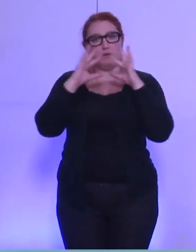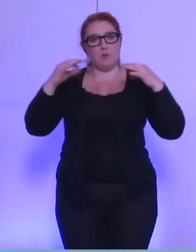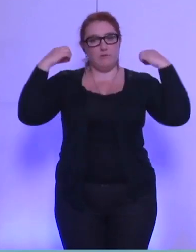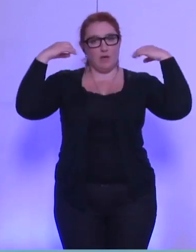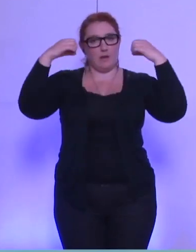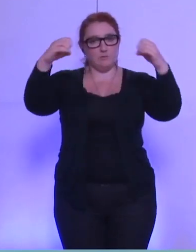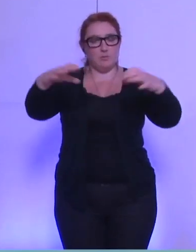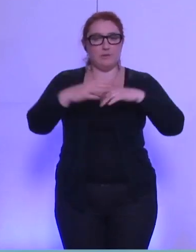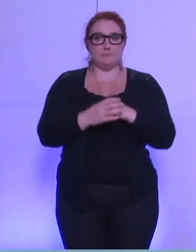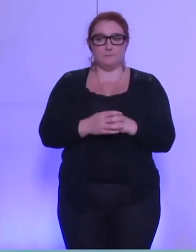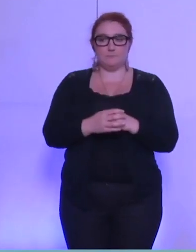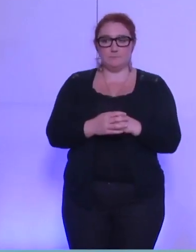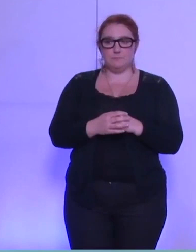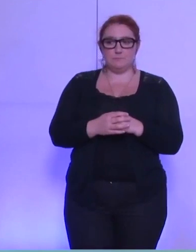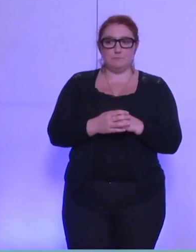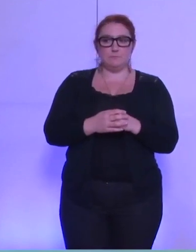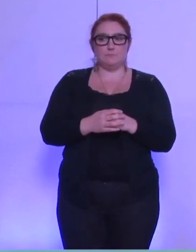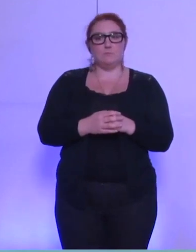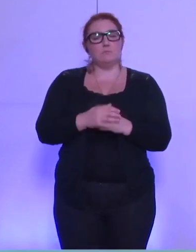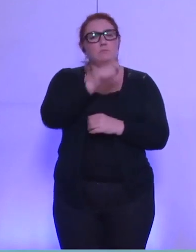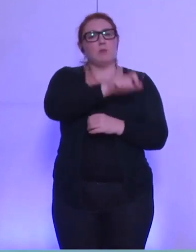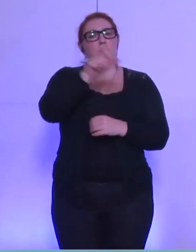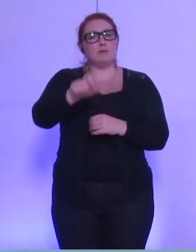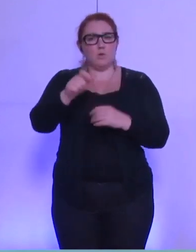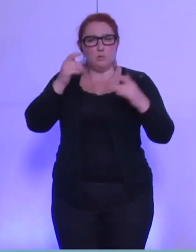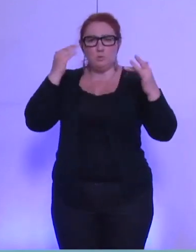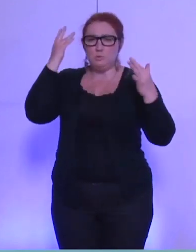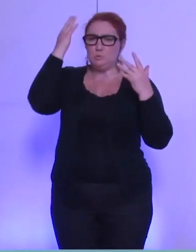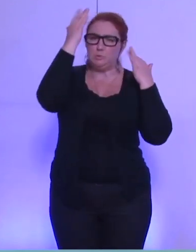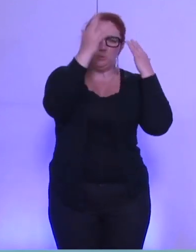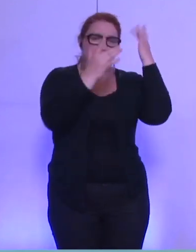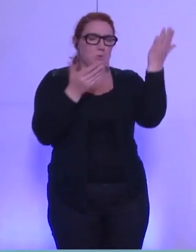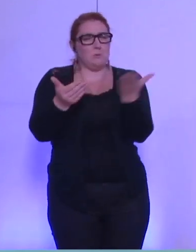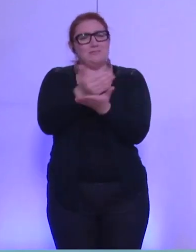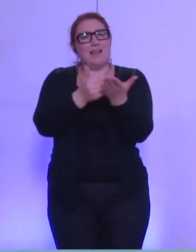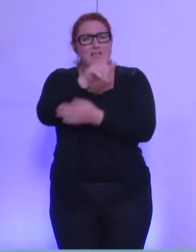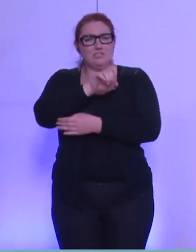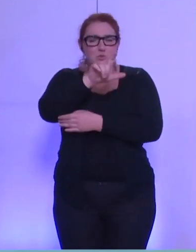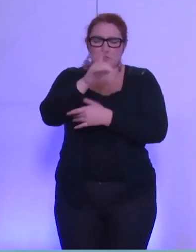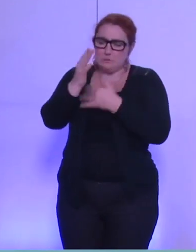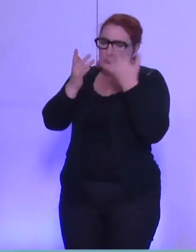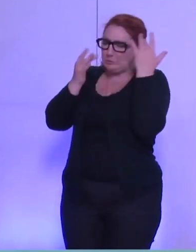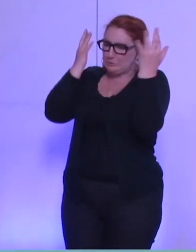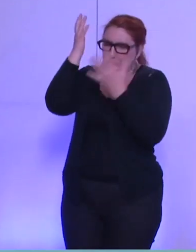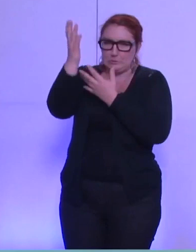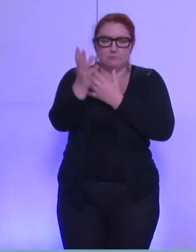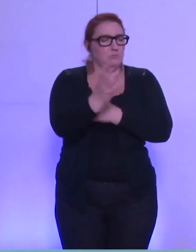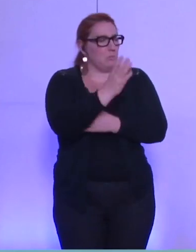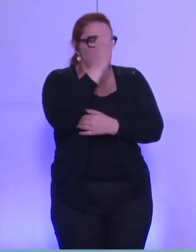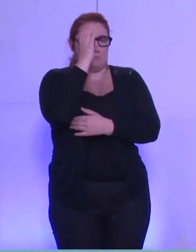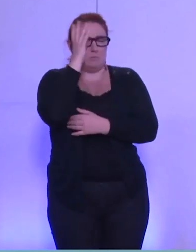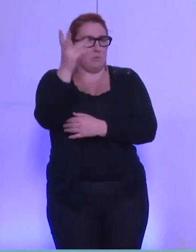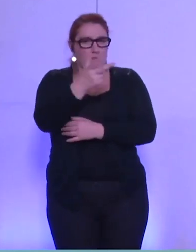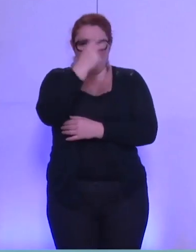nous avons entendu l'expression forte de l'inquiétude des salariés de GEG non seulement sur la question de l'éclairage